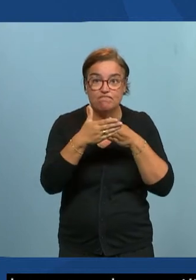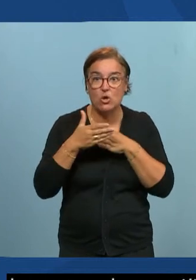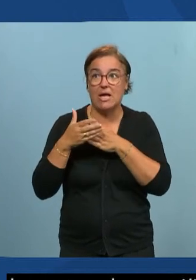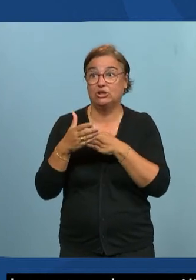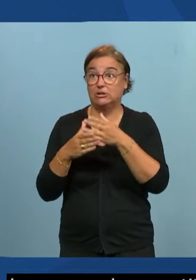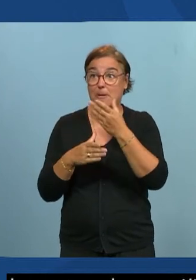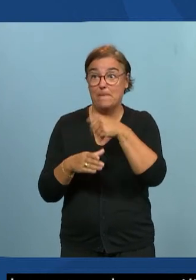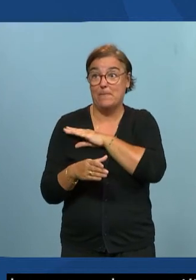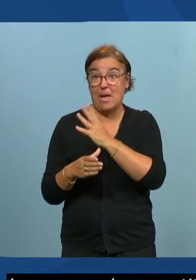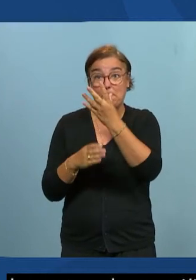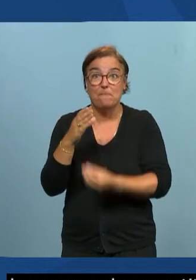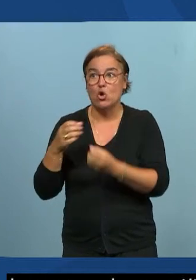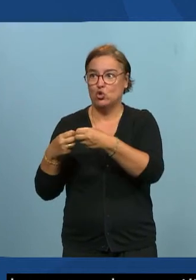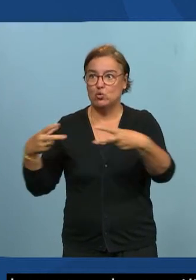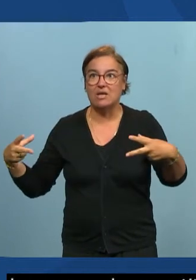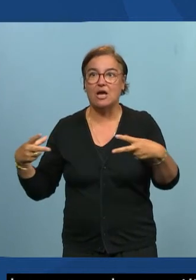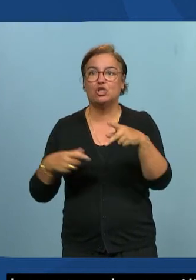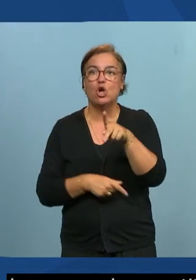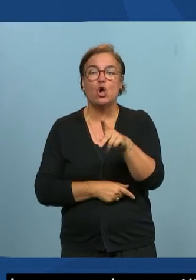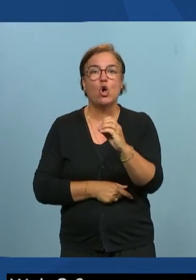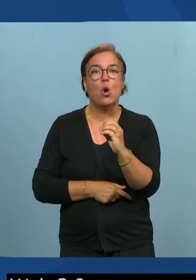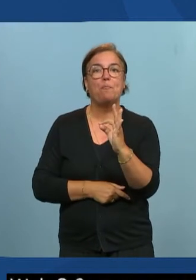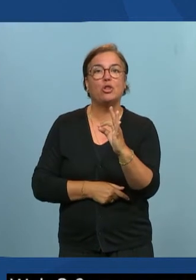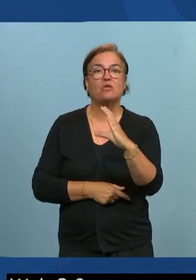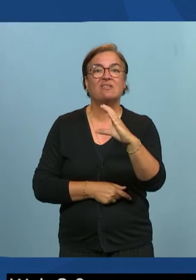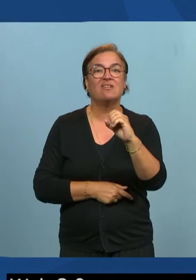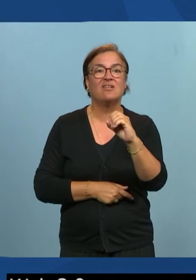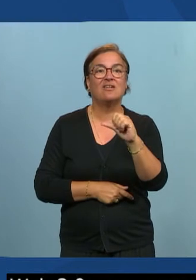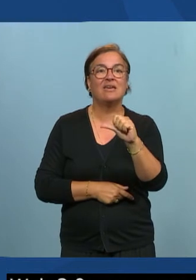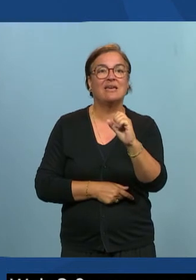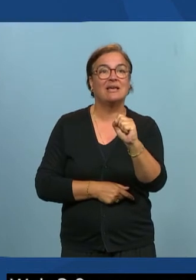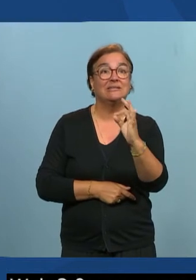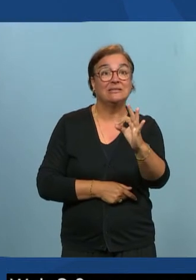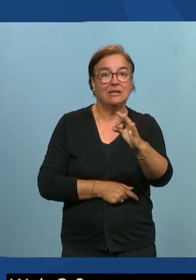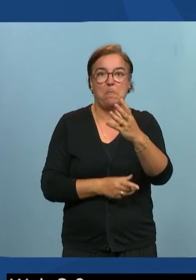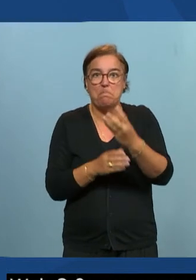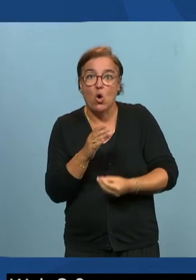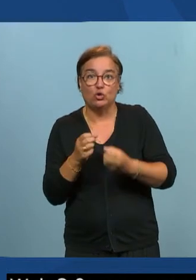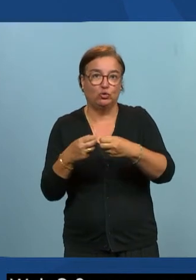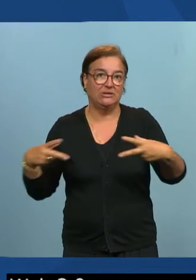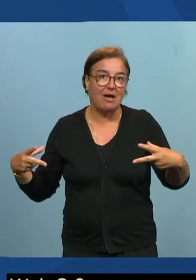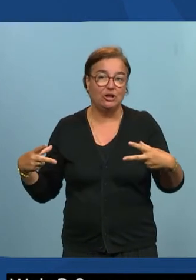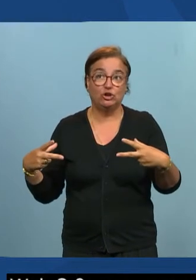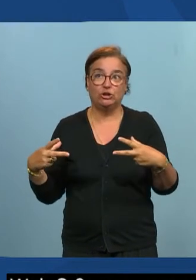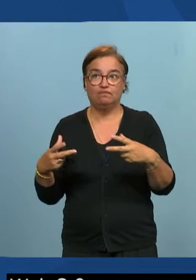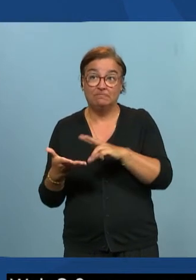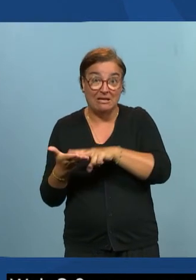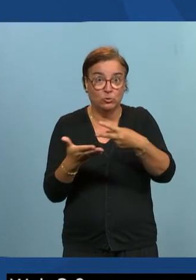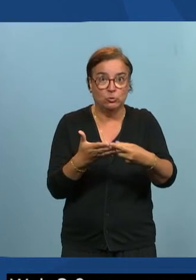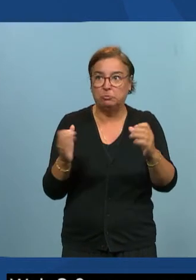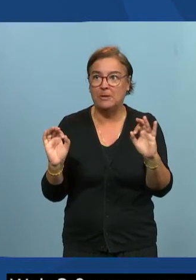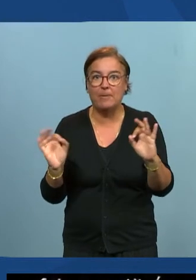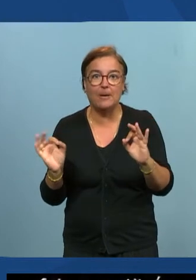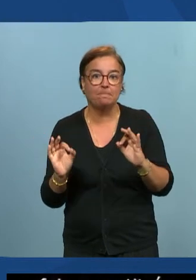tout le sous-titrés les podcasts sont pas tout le temps transcrits et alors tout le temps je dis